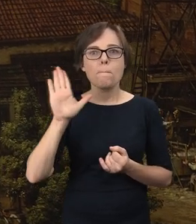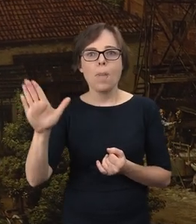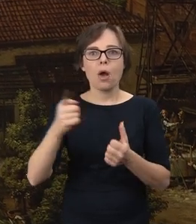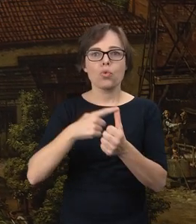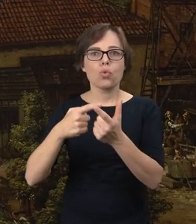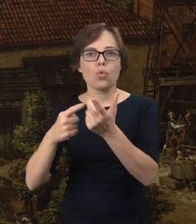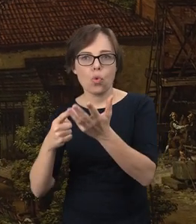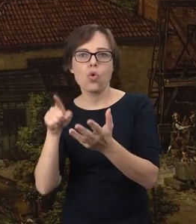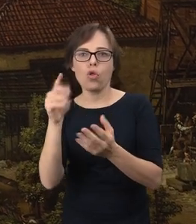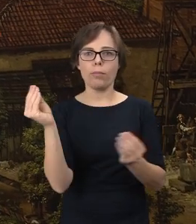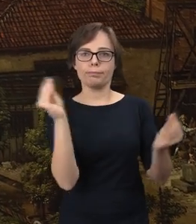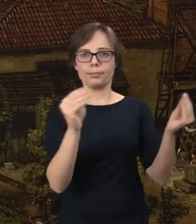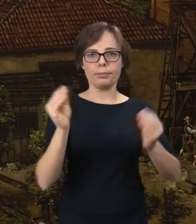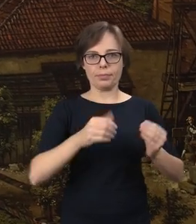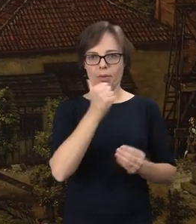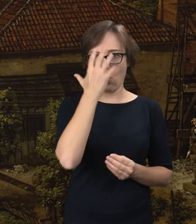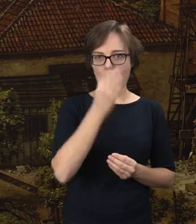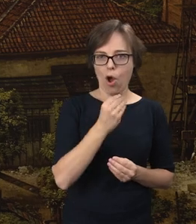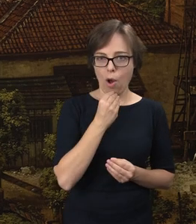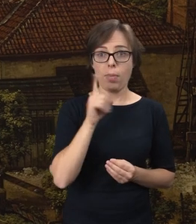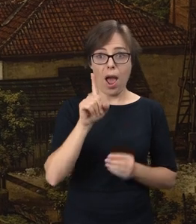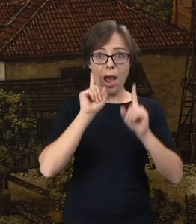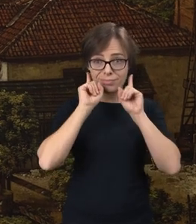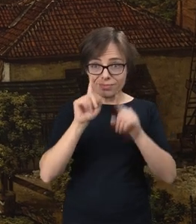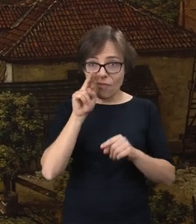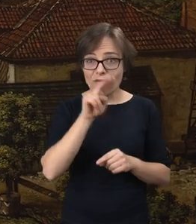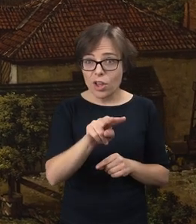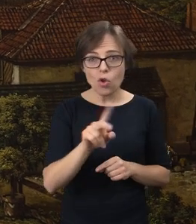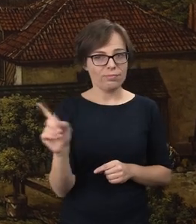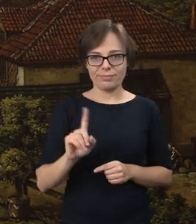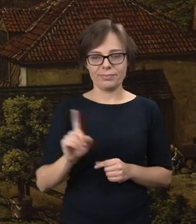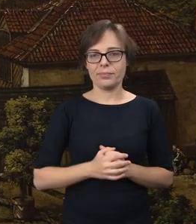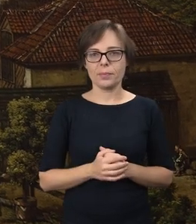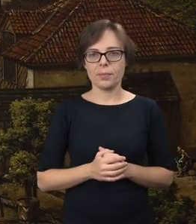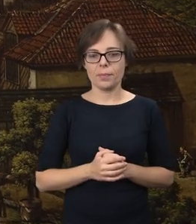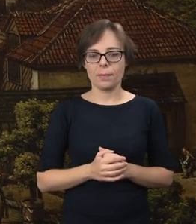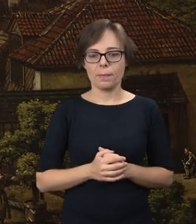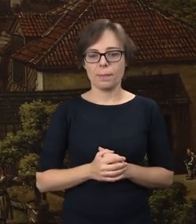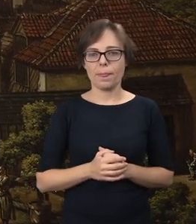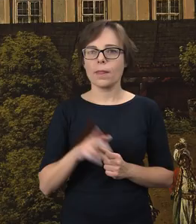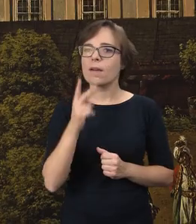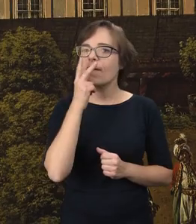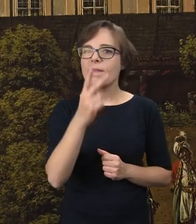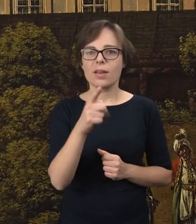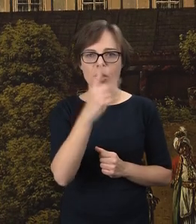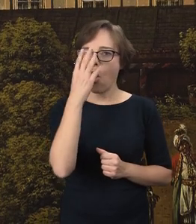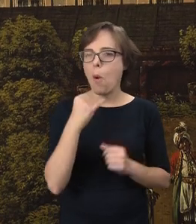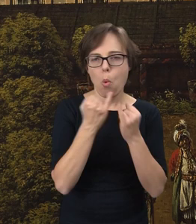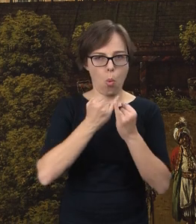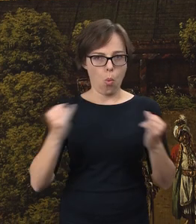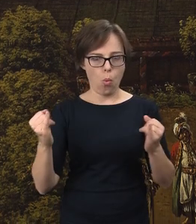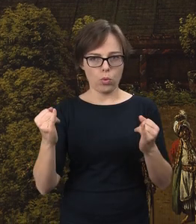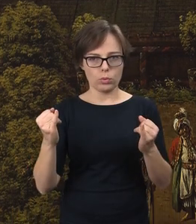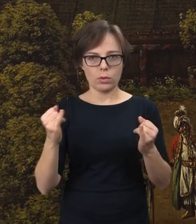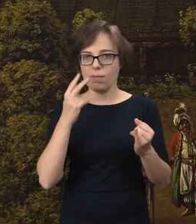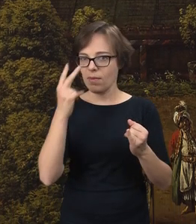istnieją. Natomiast tej perspektywy w rzeczywistości nie było. Dalej widzimy właśnie różne rzeczy. No bo z jednej